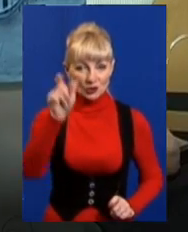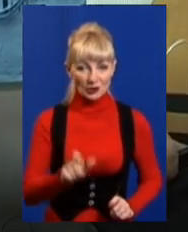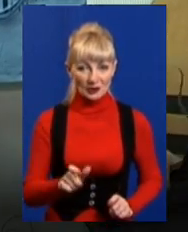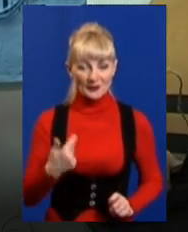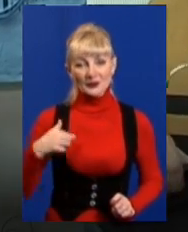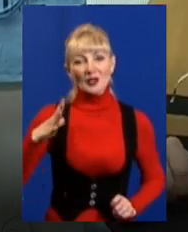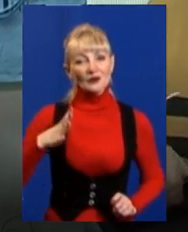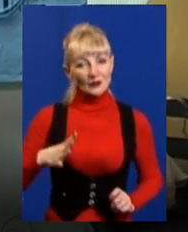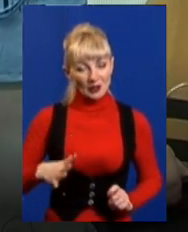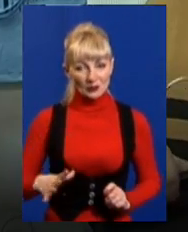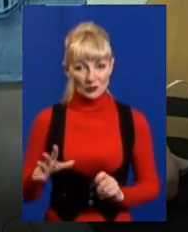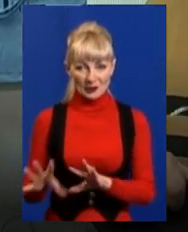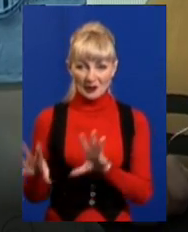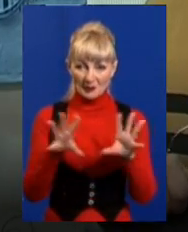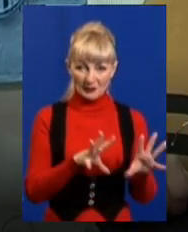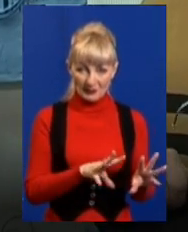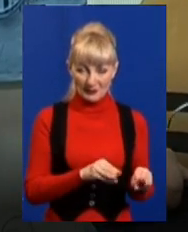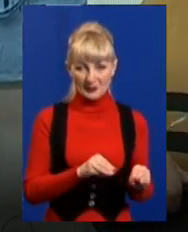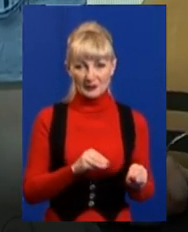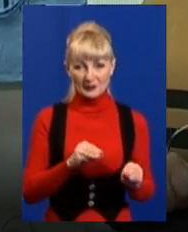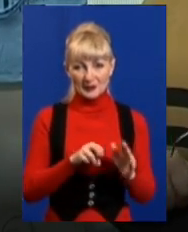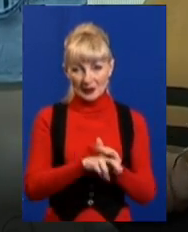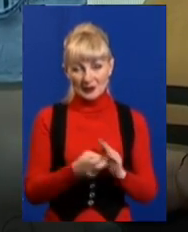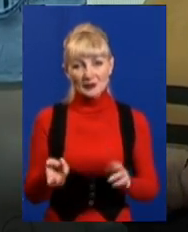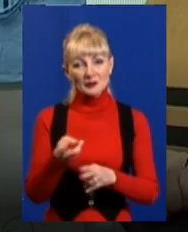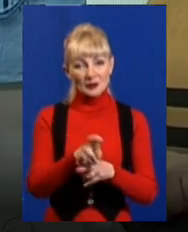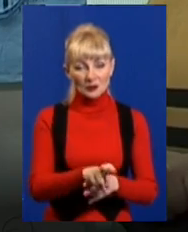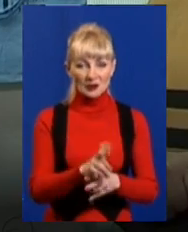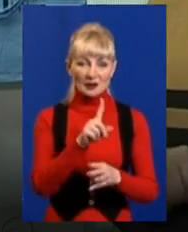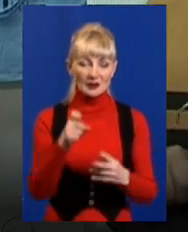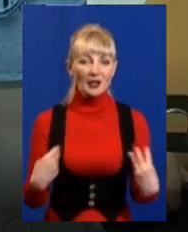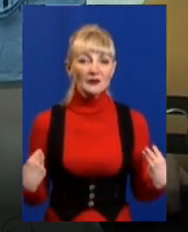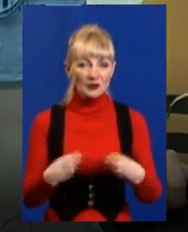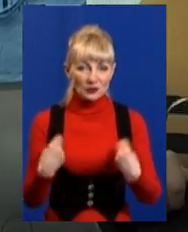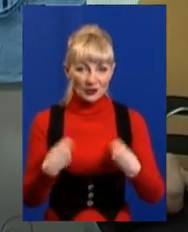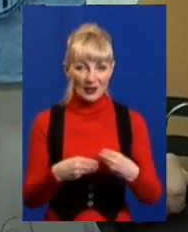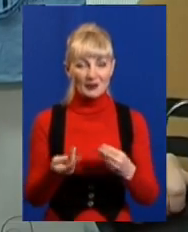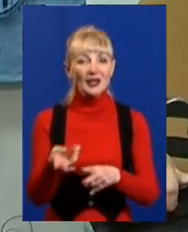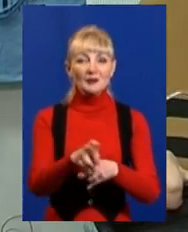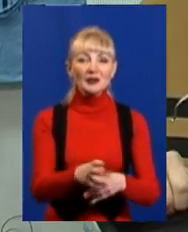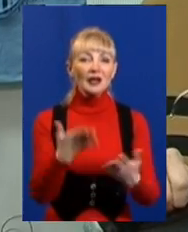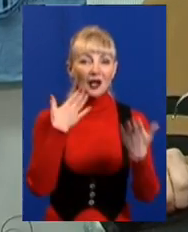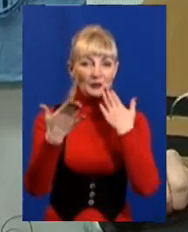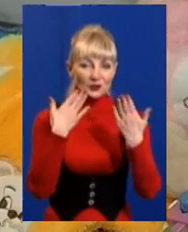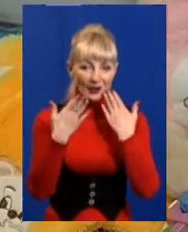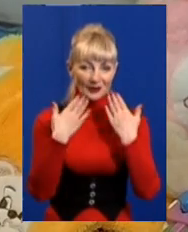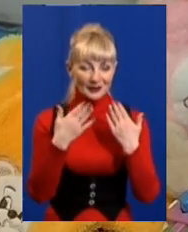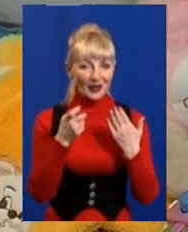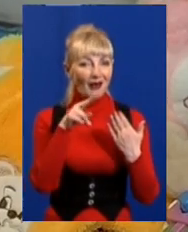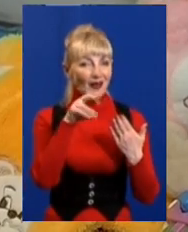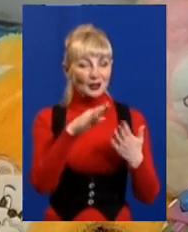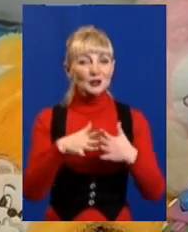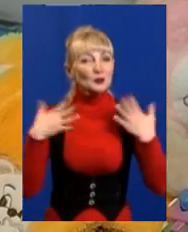переселенці приходили сюди за речами, приходили спілкуватись більше навіть, чим за речами.